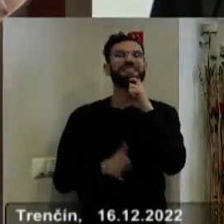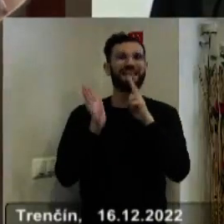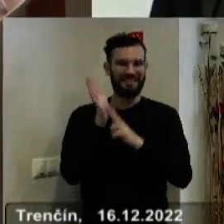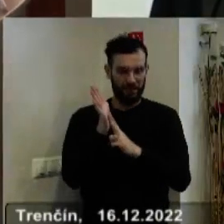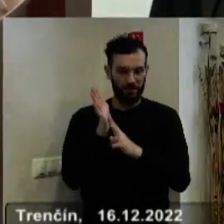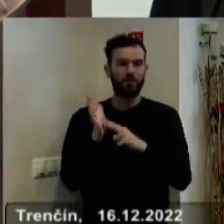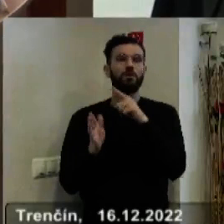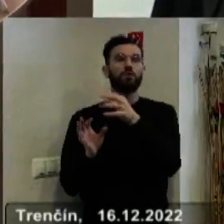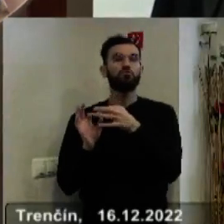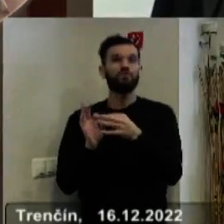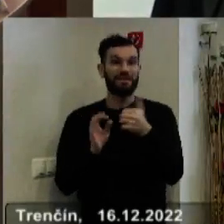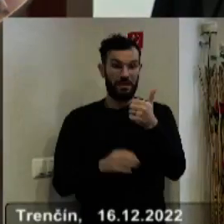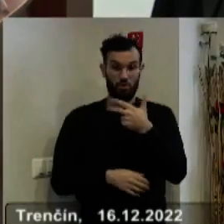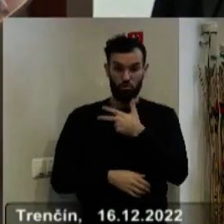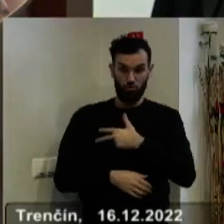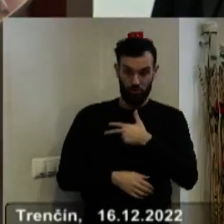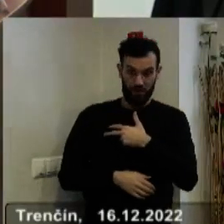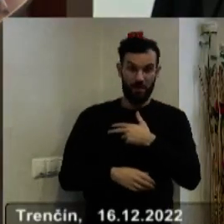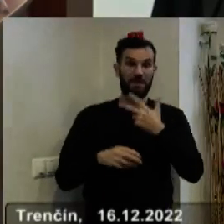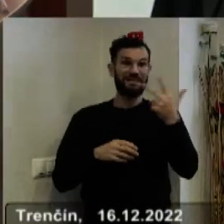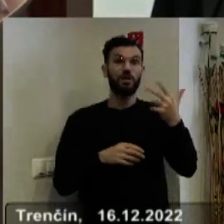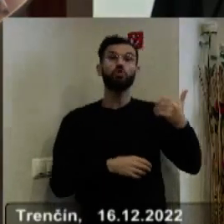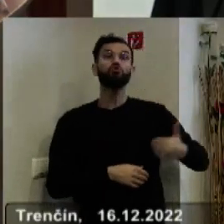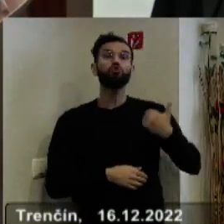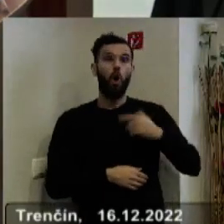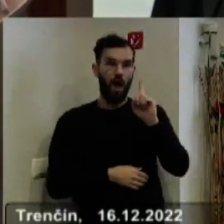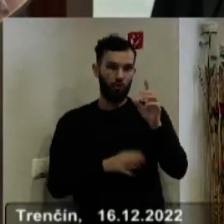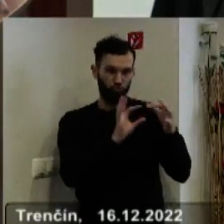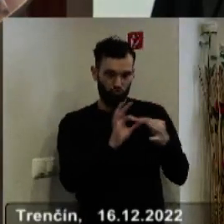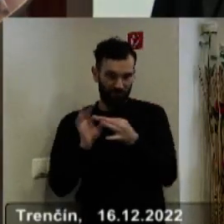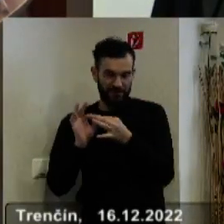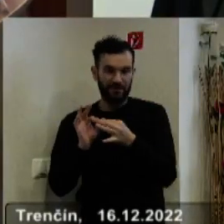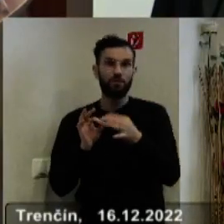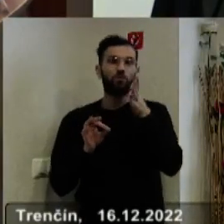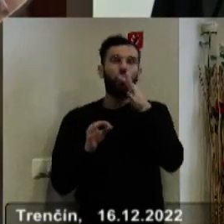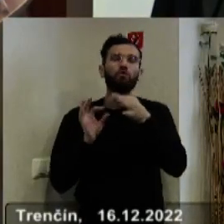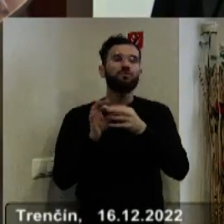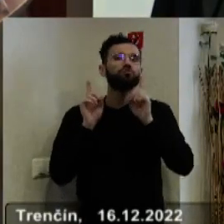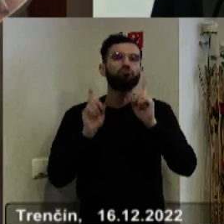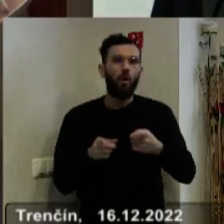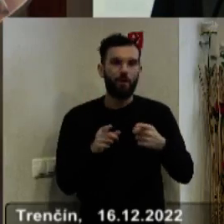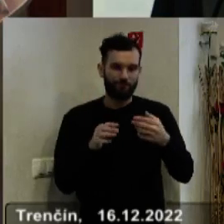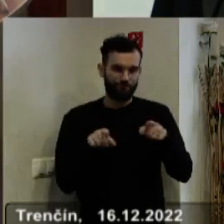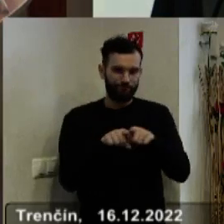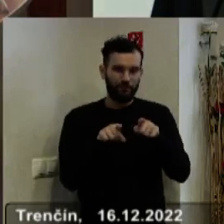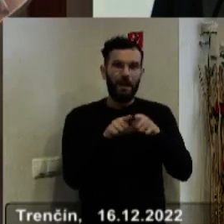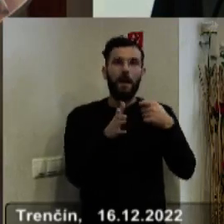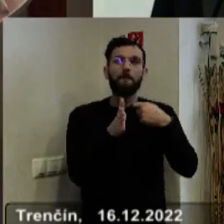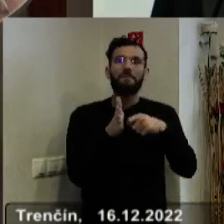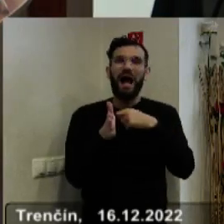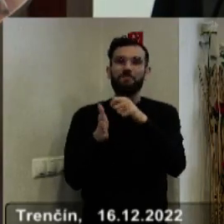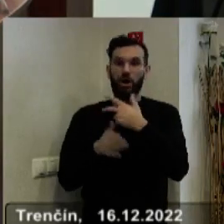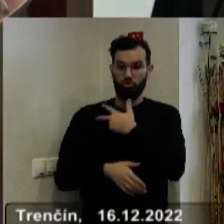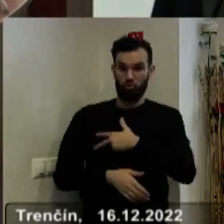sociálne a 3 sú školské VZN-ka, kde sa teda upravujú vlastne platby nie len v sociálnych